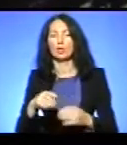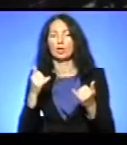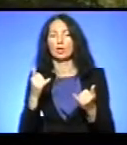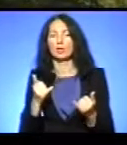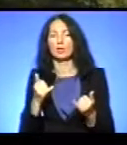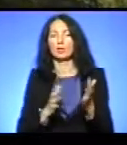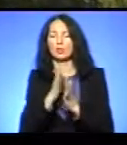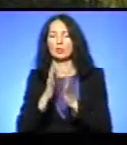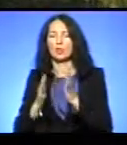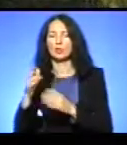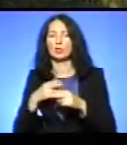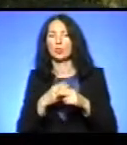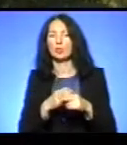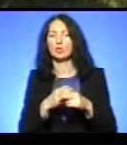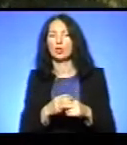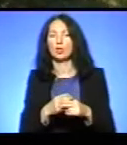мішають.